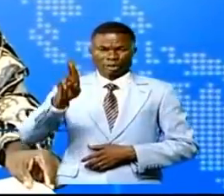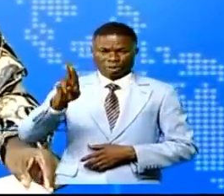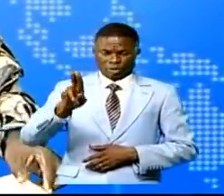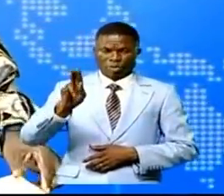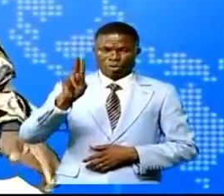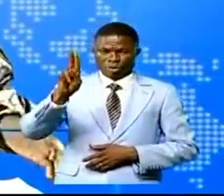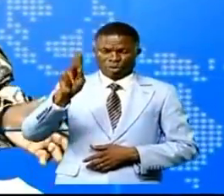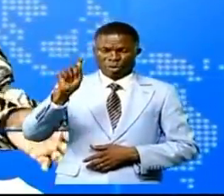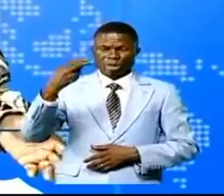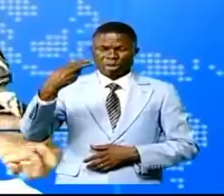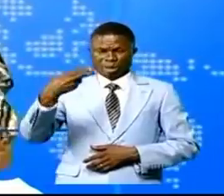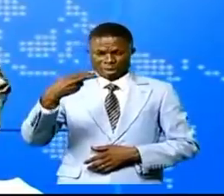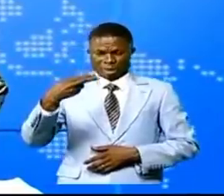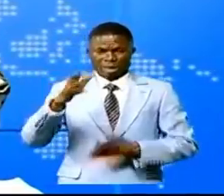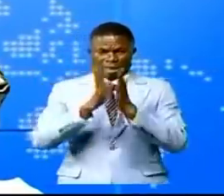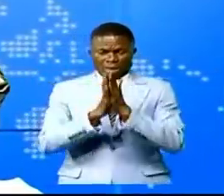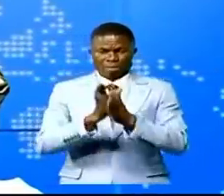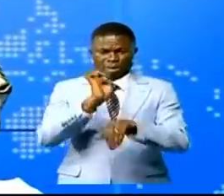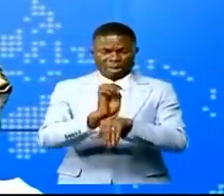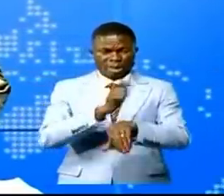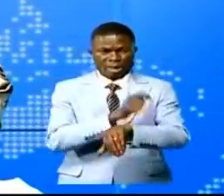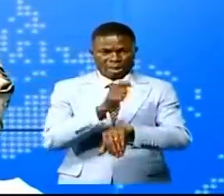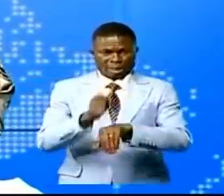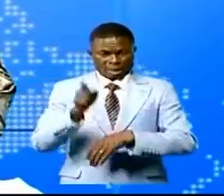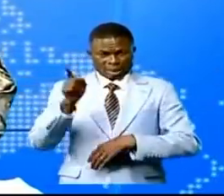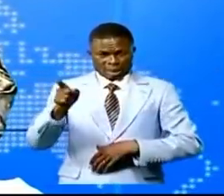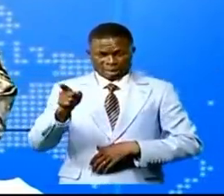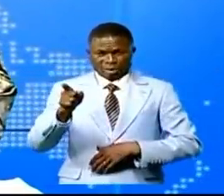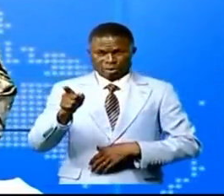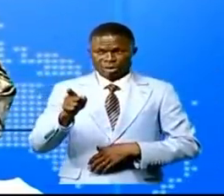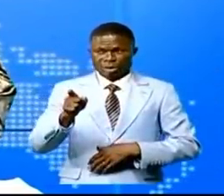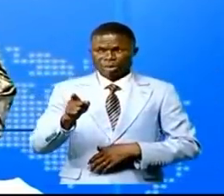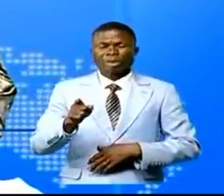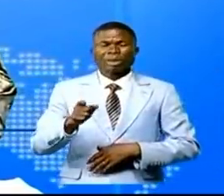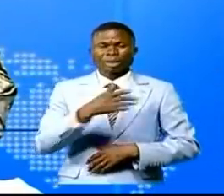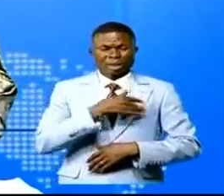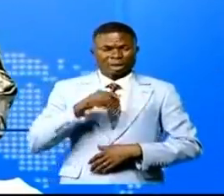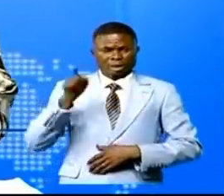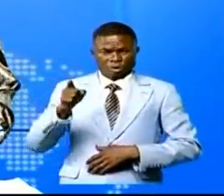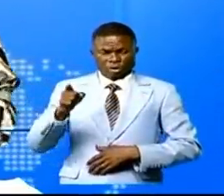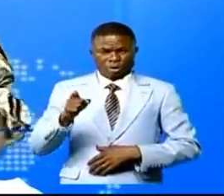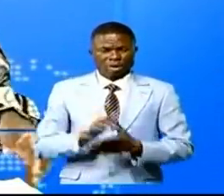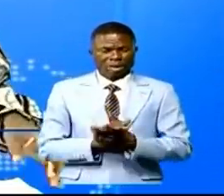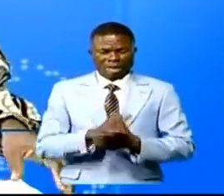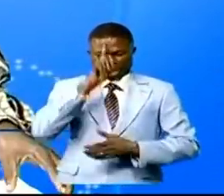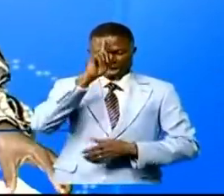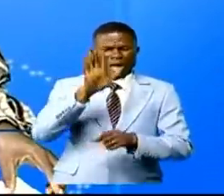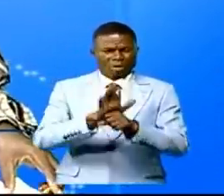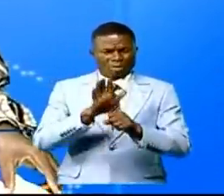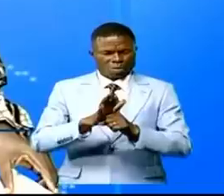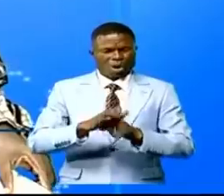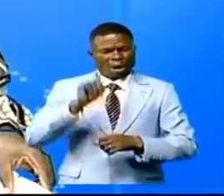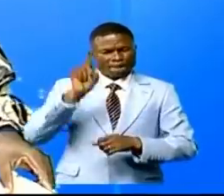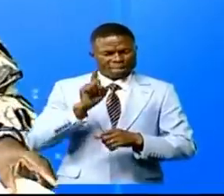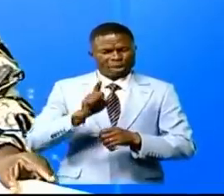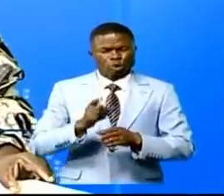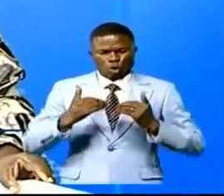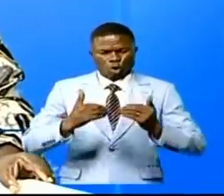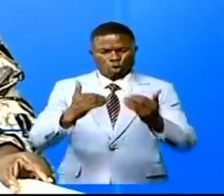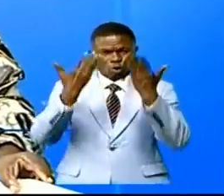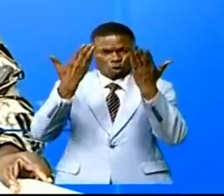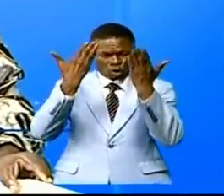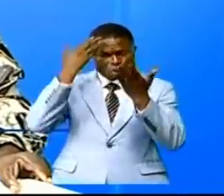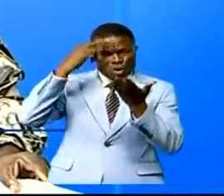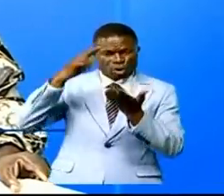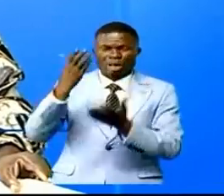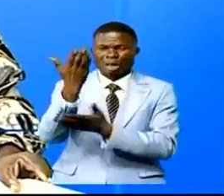intelligente mais sans moyens Ruth Tiamala c'est son nom elle plaide pour sa poursuite des études universitaires et